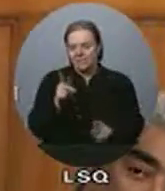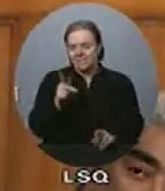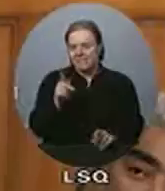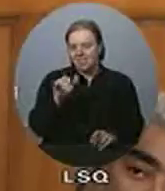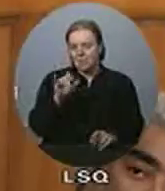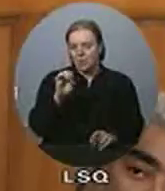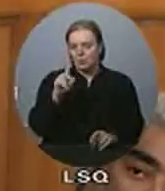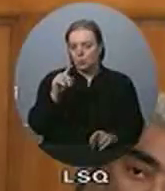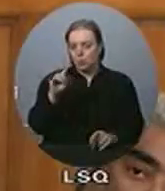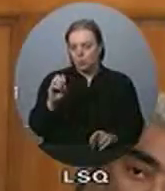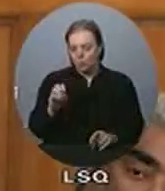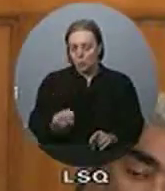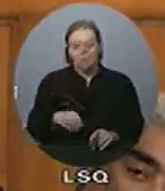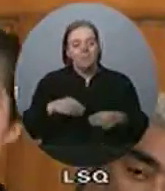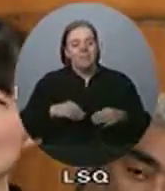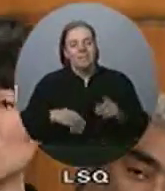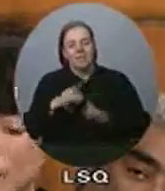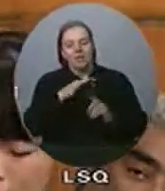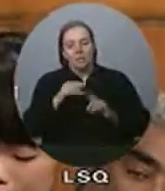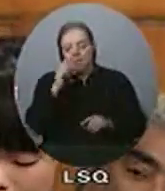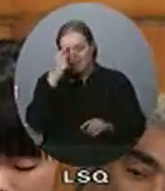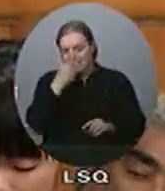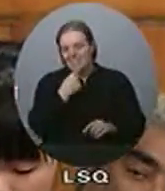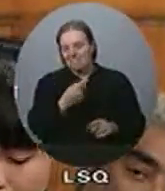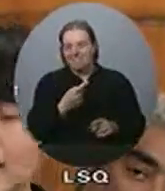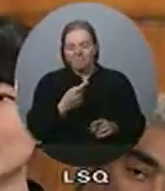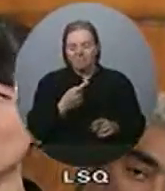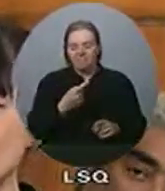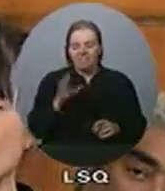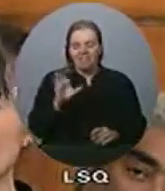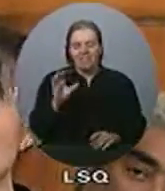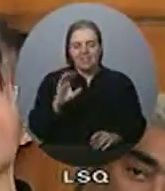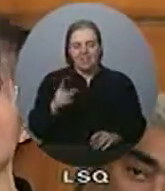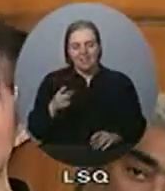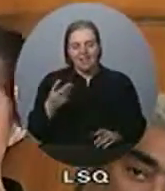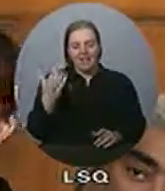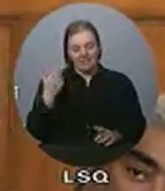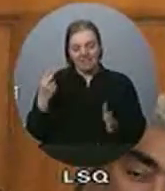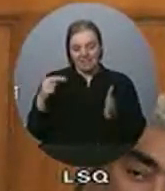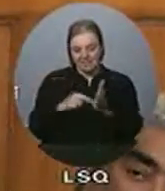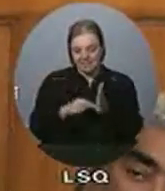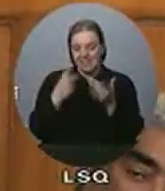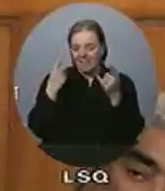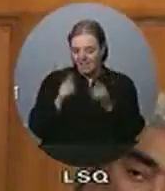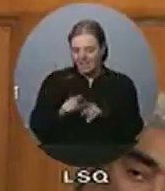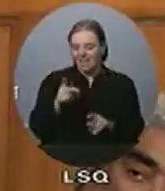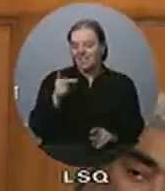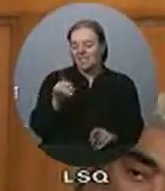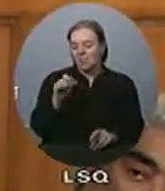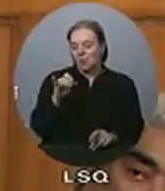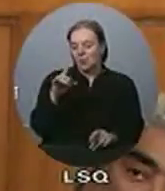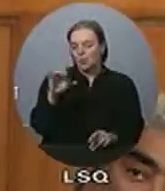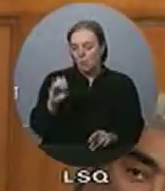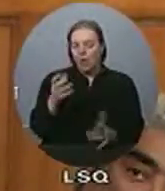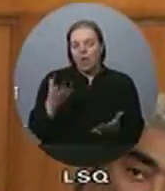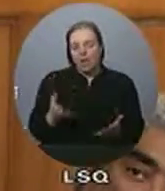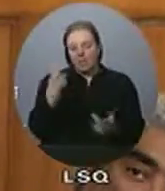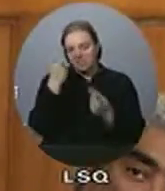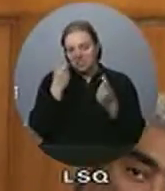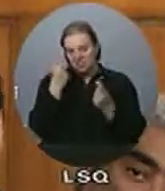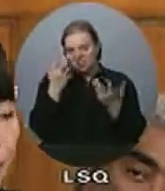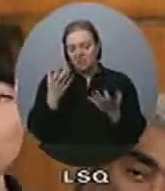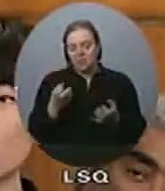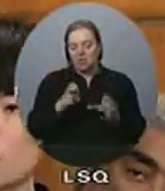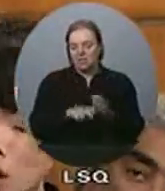Le ministre de'Environnement de l'Inde a dénoncé le fait que le Canada, qui a signé et gratifié le protocole de Kyoto, songe à s'en retirer